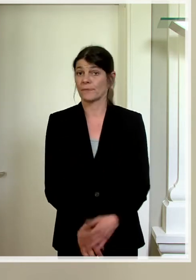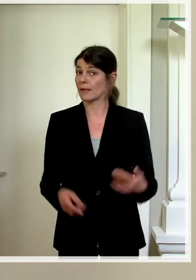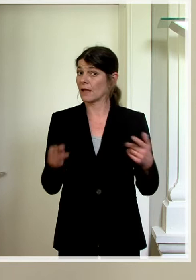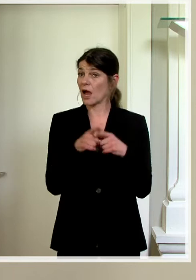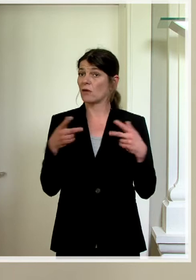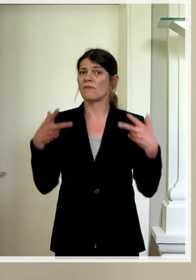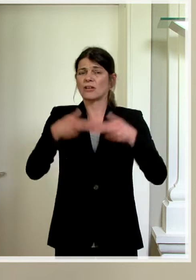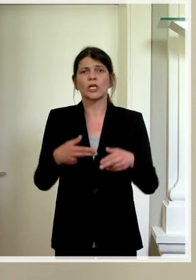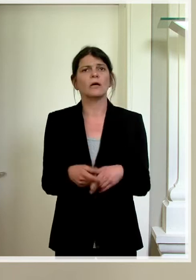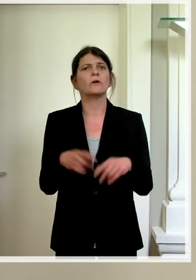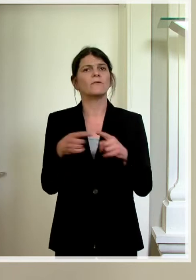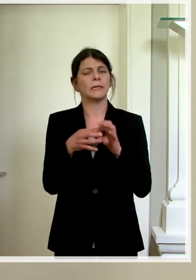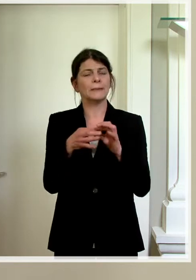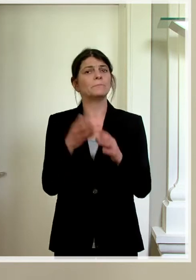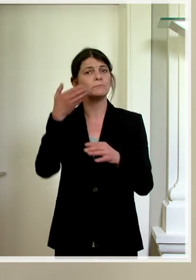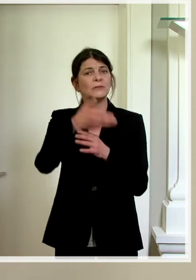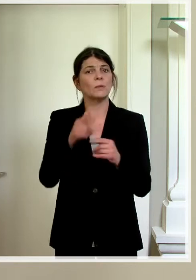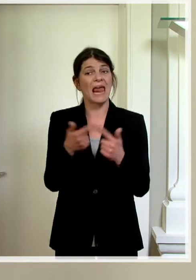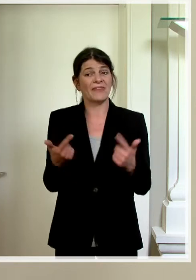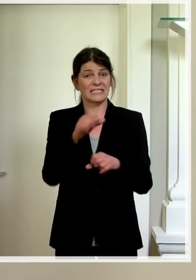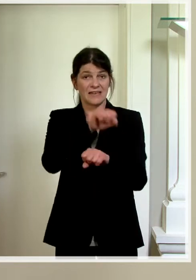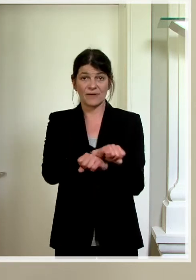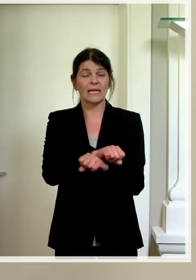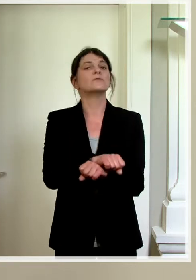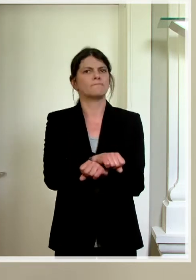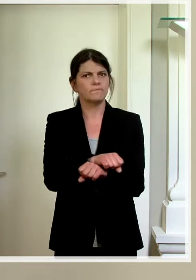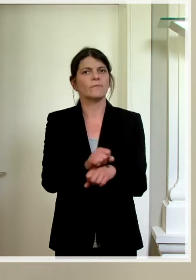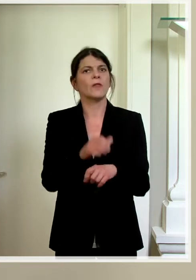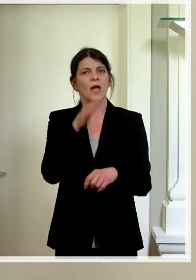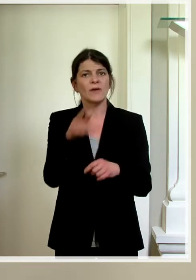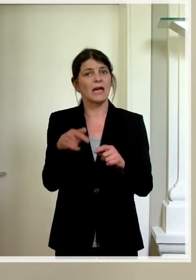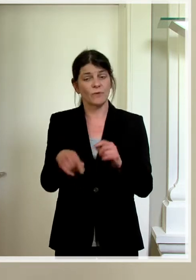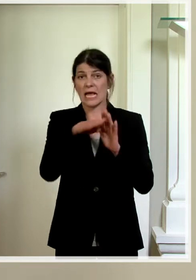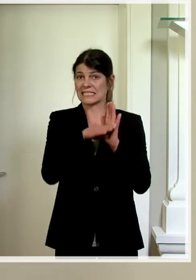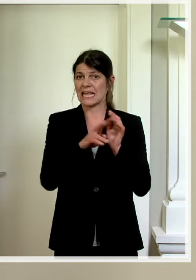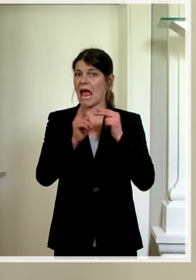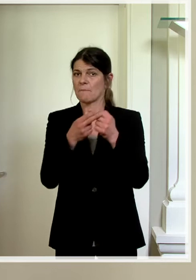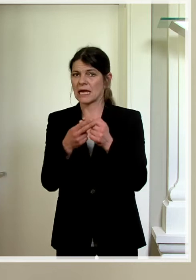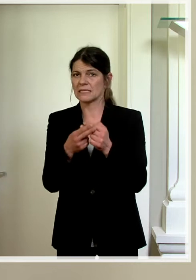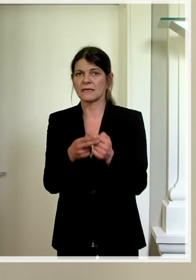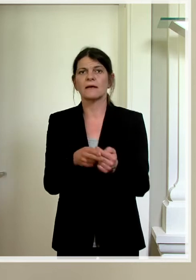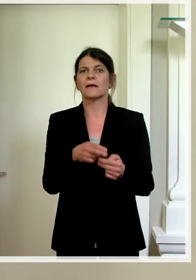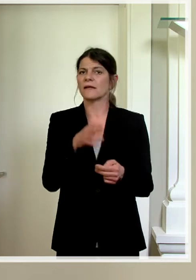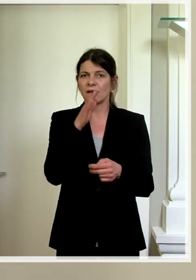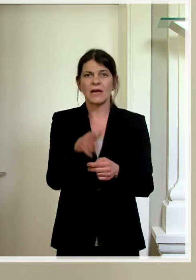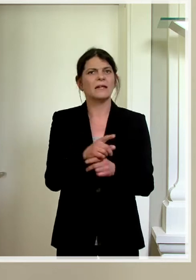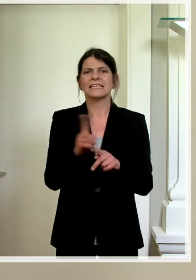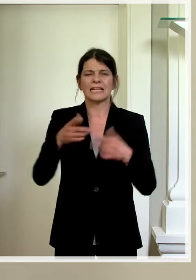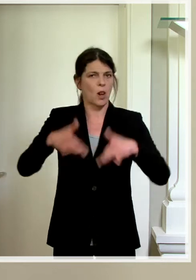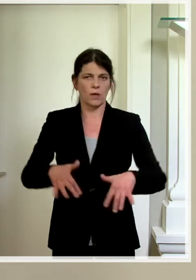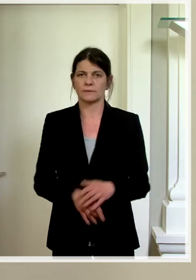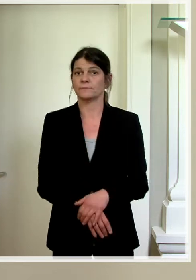Einschränkungen bezüglich Besuche im Landesgefängnis werden im Rahmen der Gesetzesanpassungen nicht gelockert.